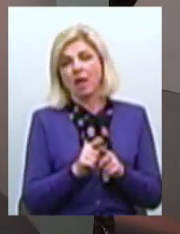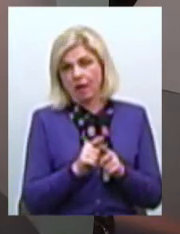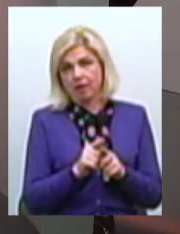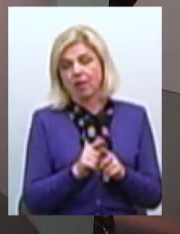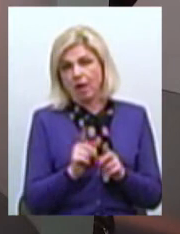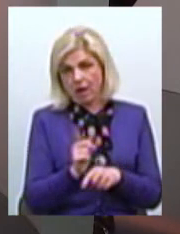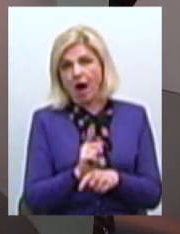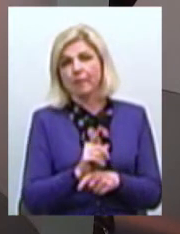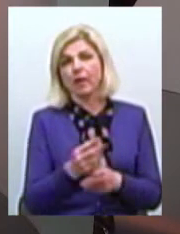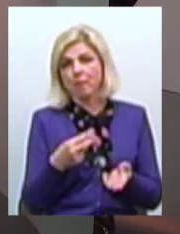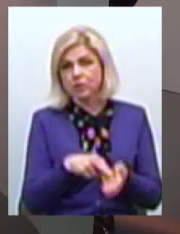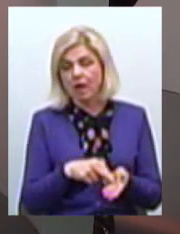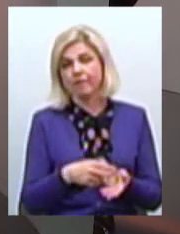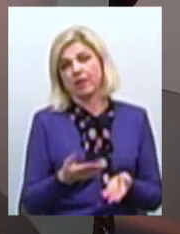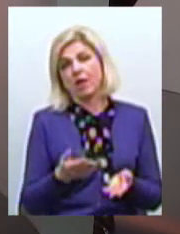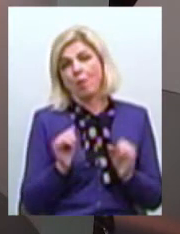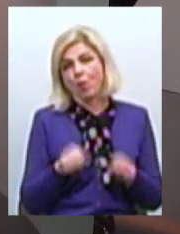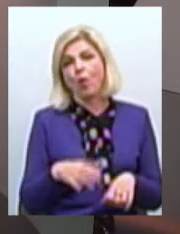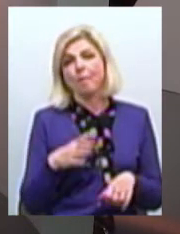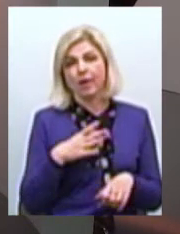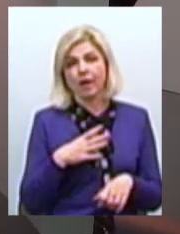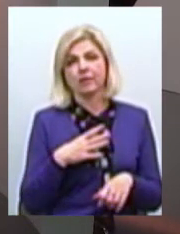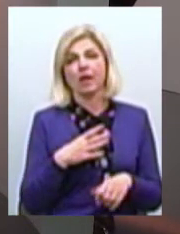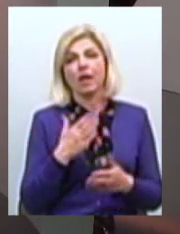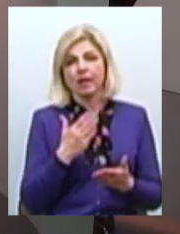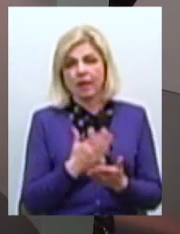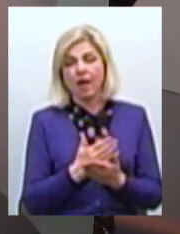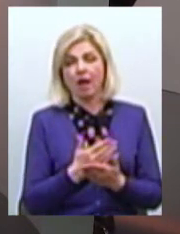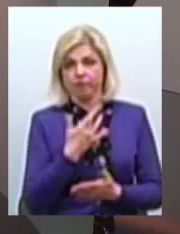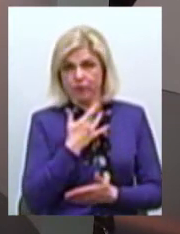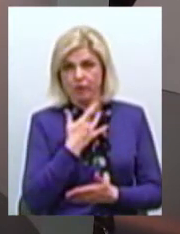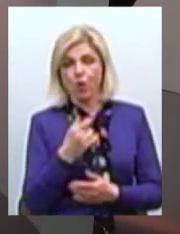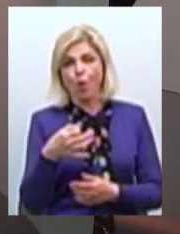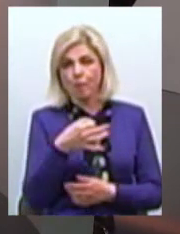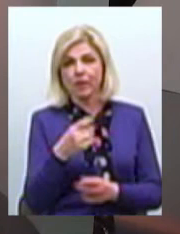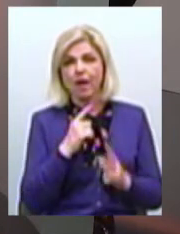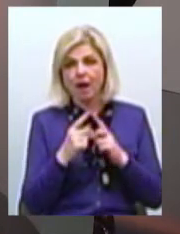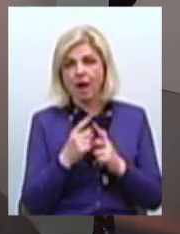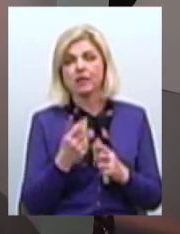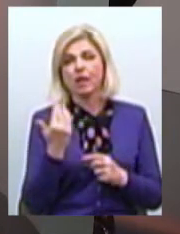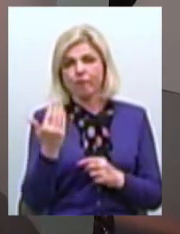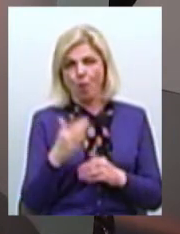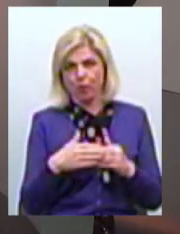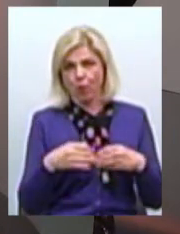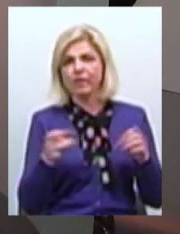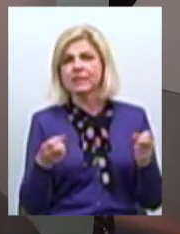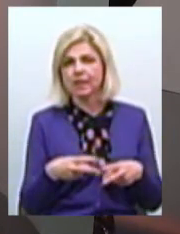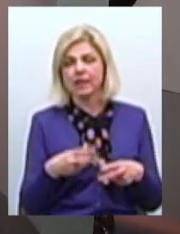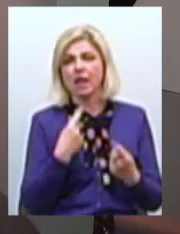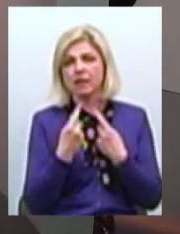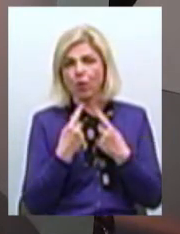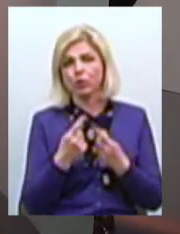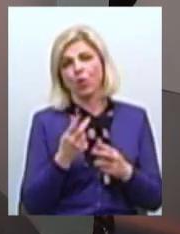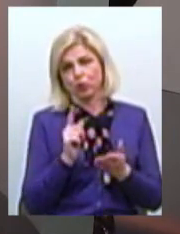казати Може є виклик в обласної раді саме професійний діалог Який повинен